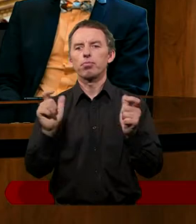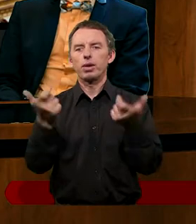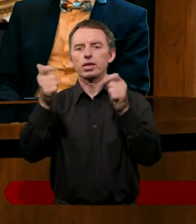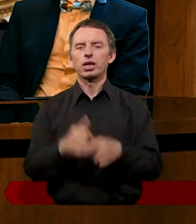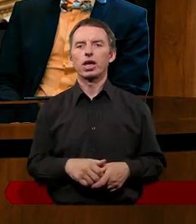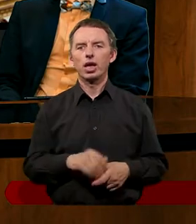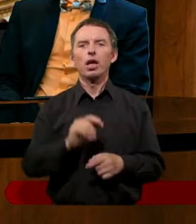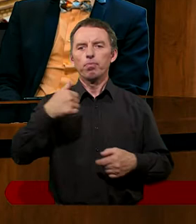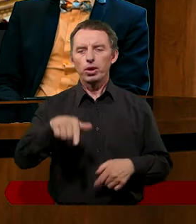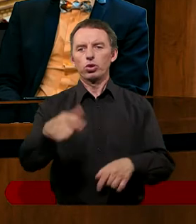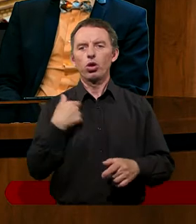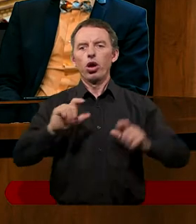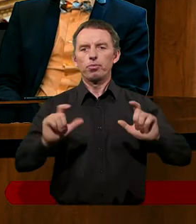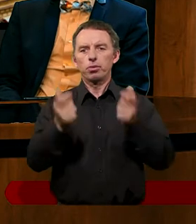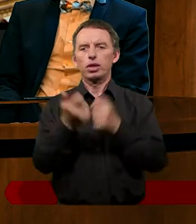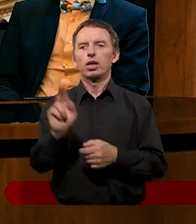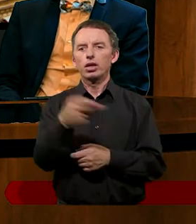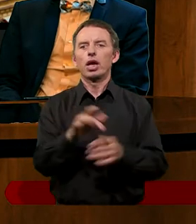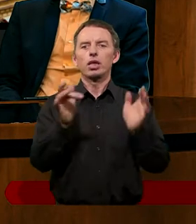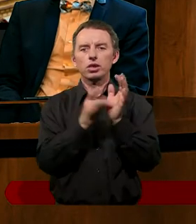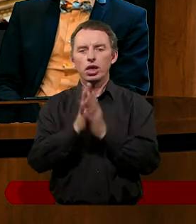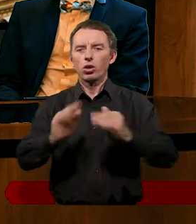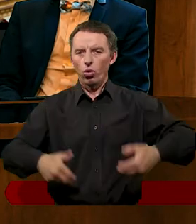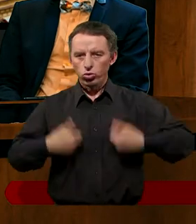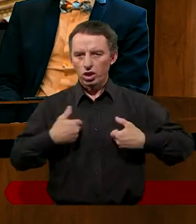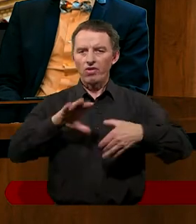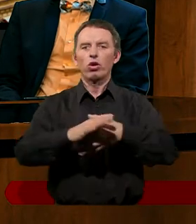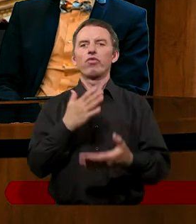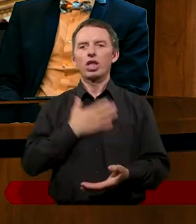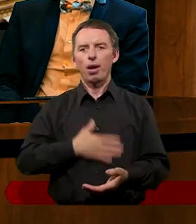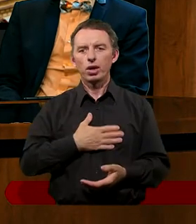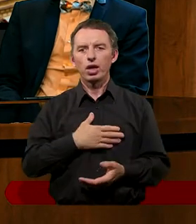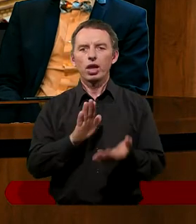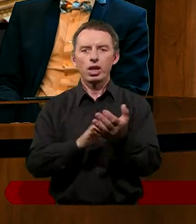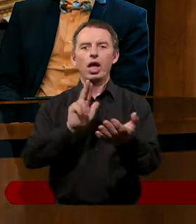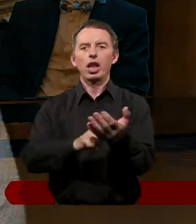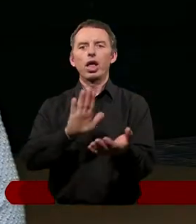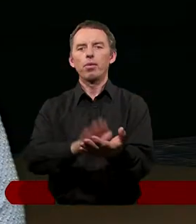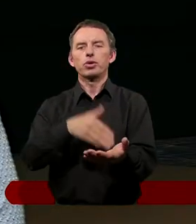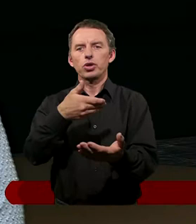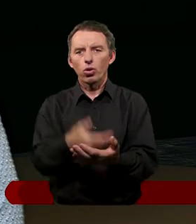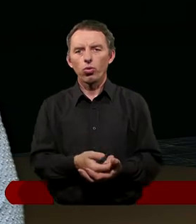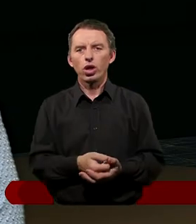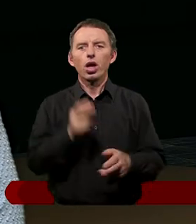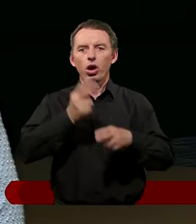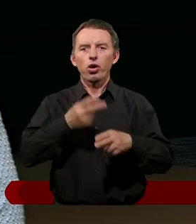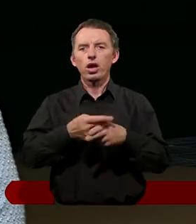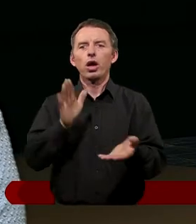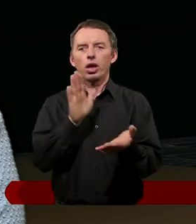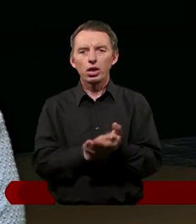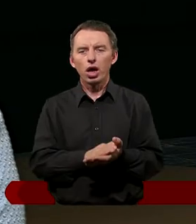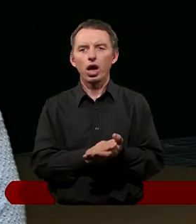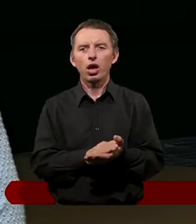To były przypadki, kiedy Jezus uzdrawiał w sabbat, na przykład chorego na